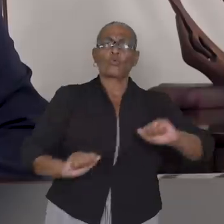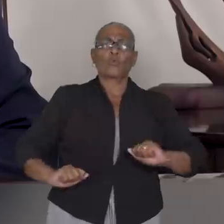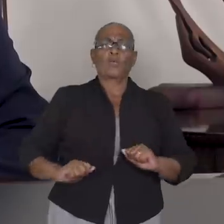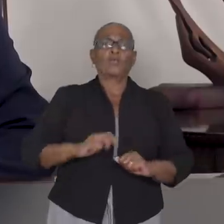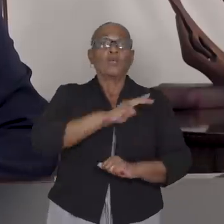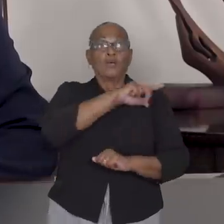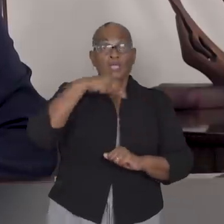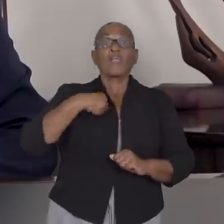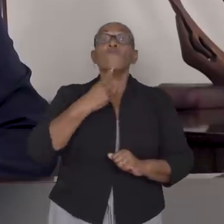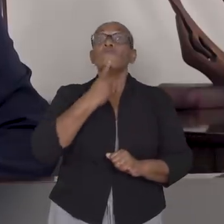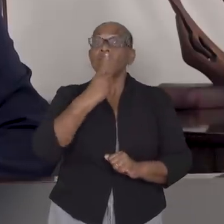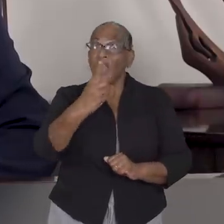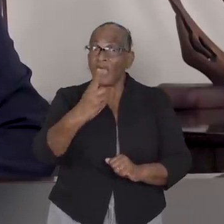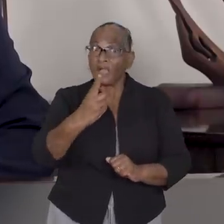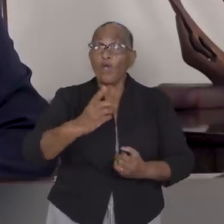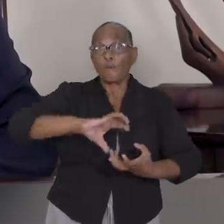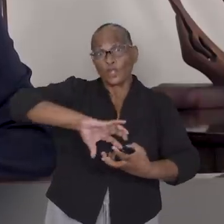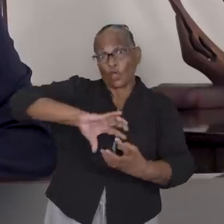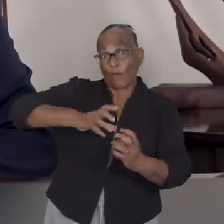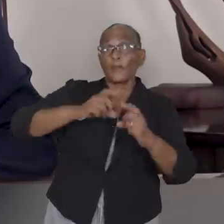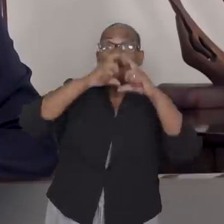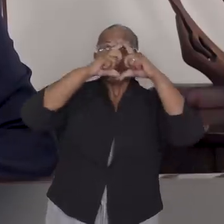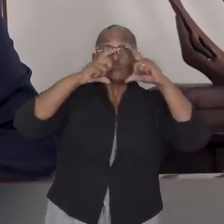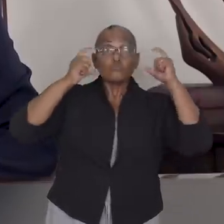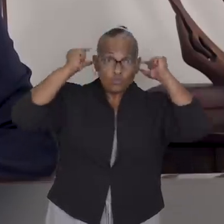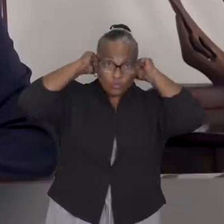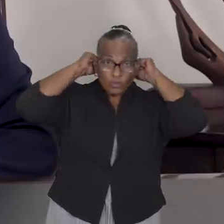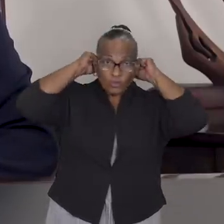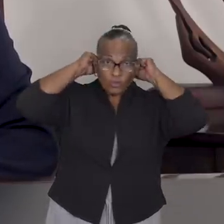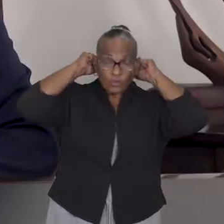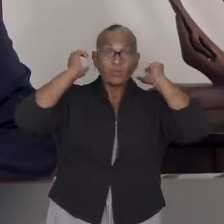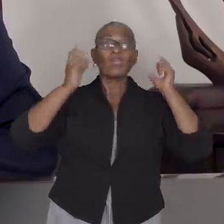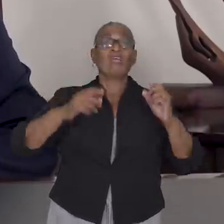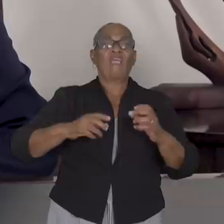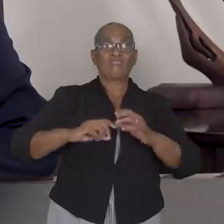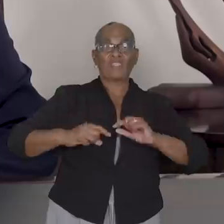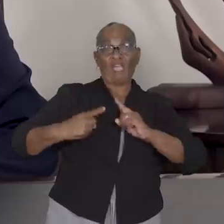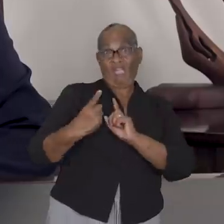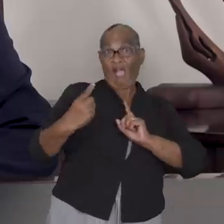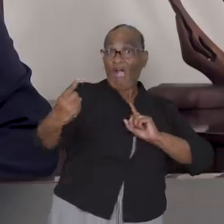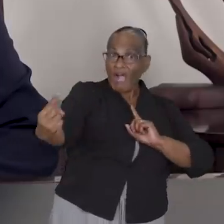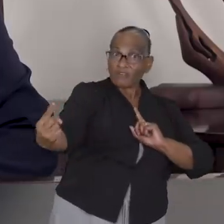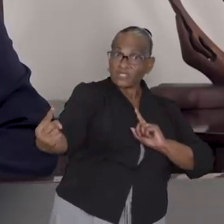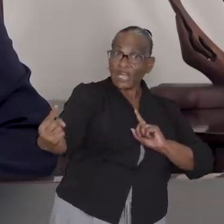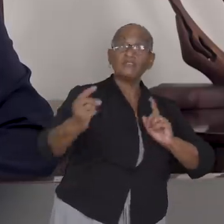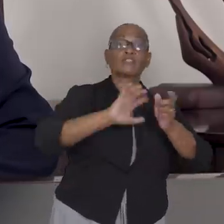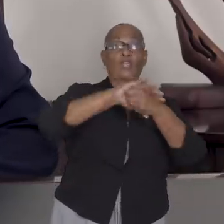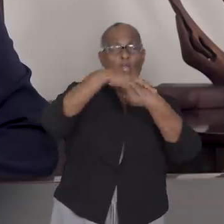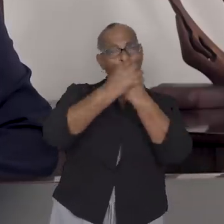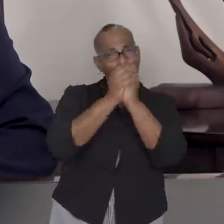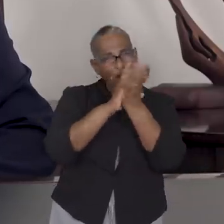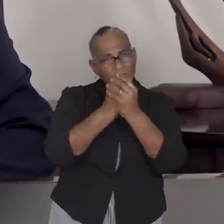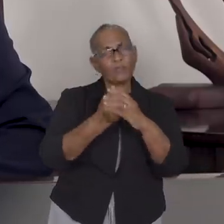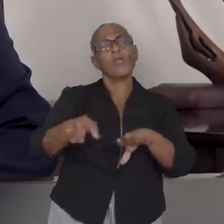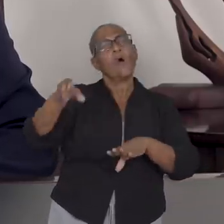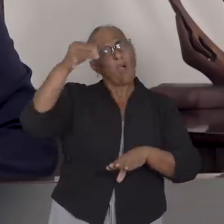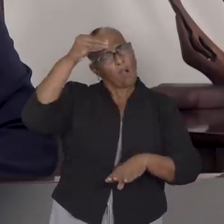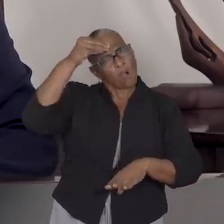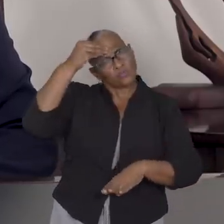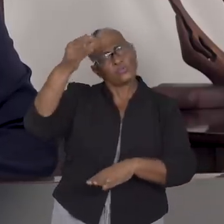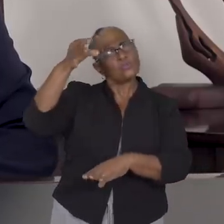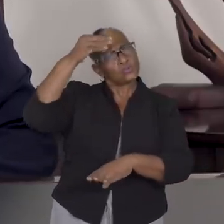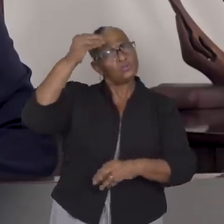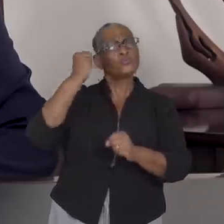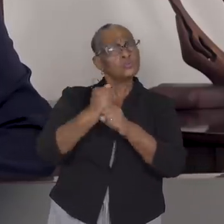Ik vraag u daarom om de combinatie van mond-neusbedekking, fysieke afstand en handen wassen in